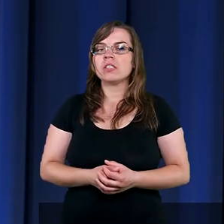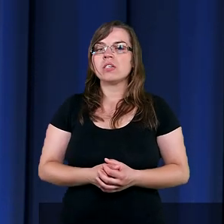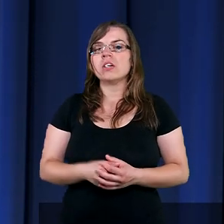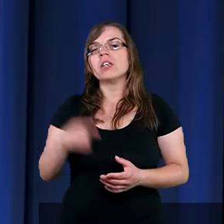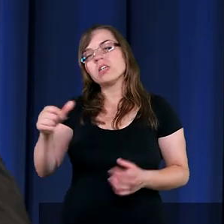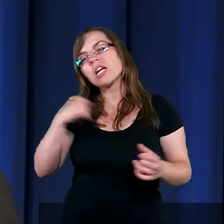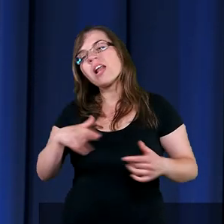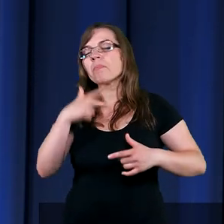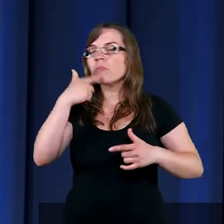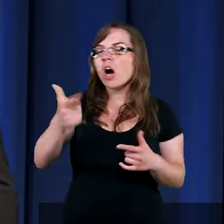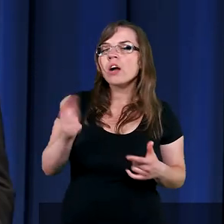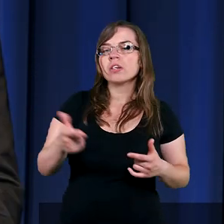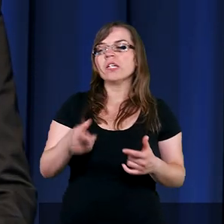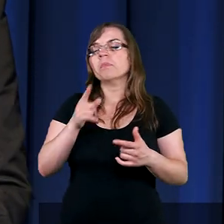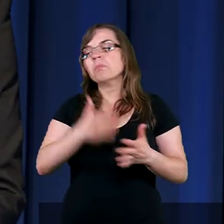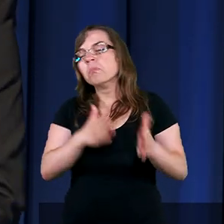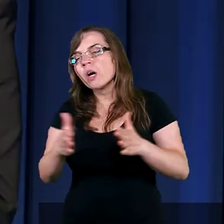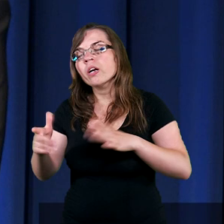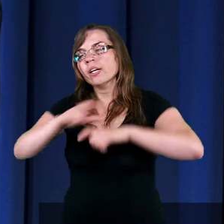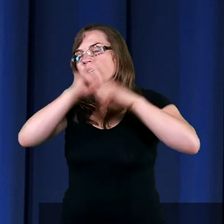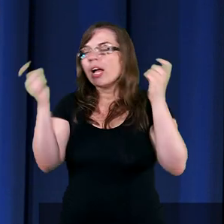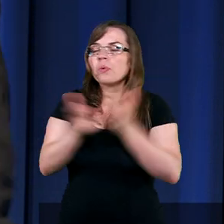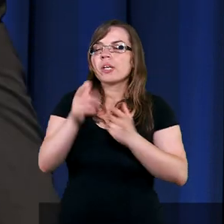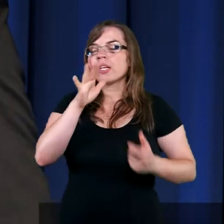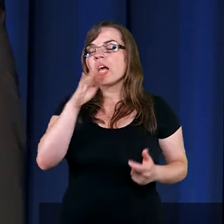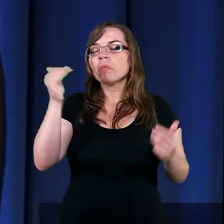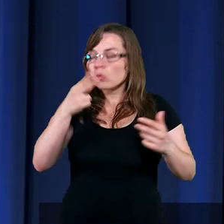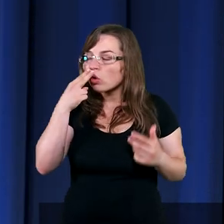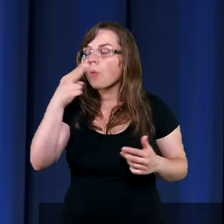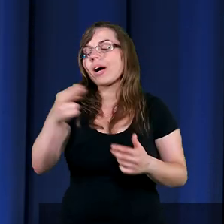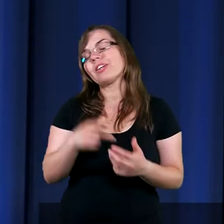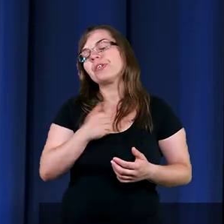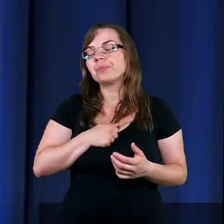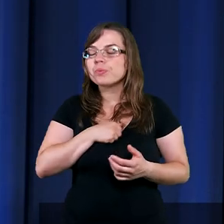Manasesa i po kolei cały Izrael Mojżesz mógł zobaczyć.